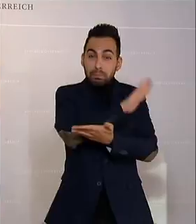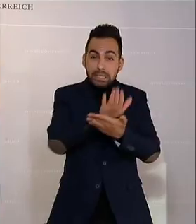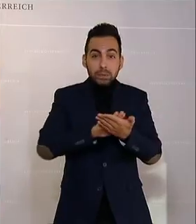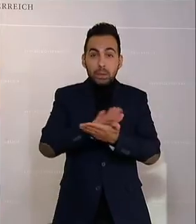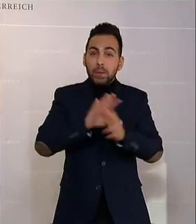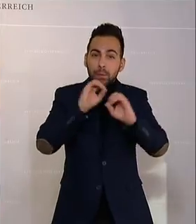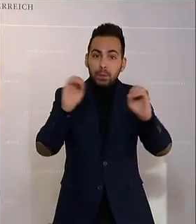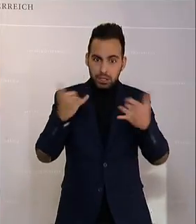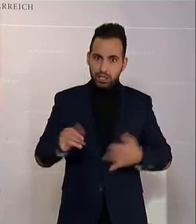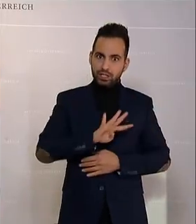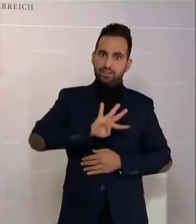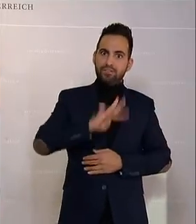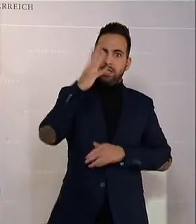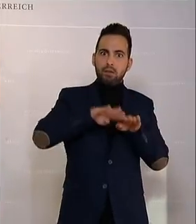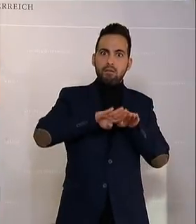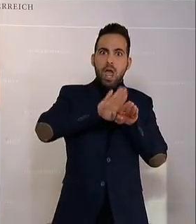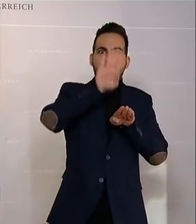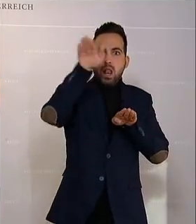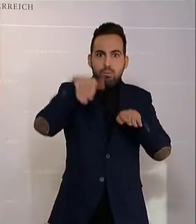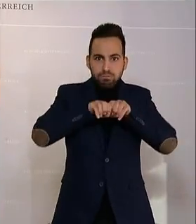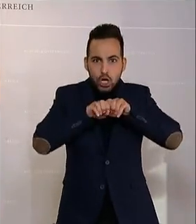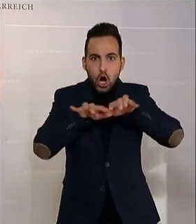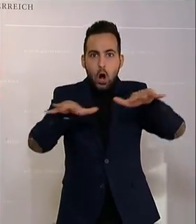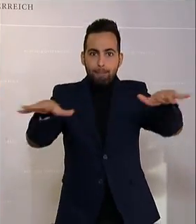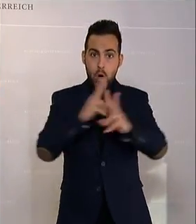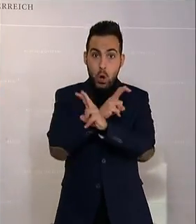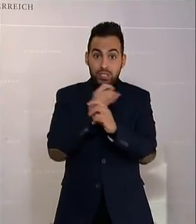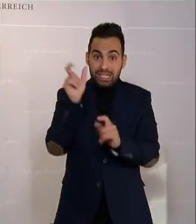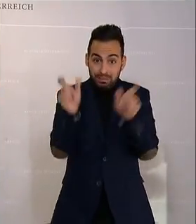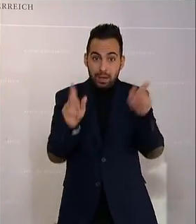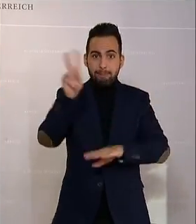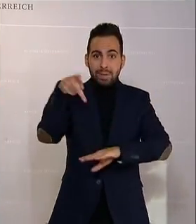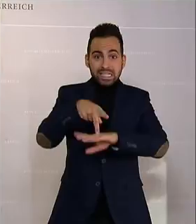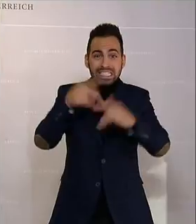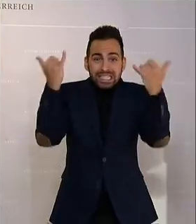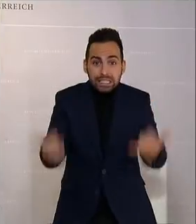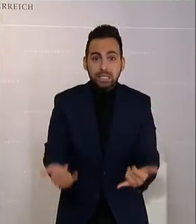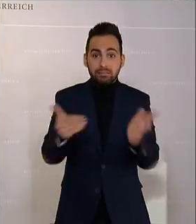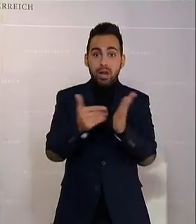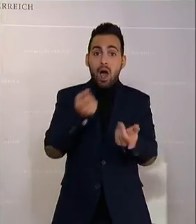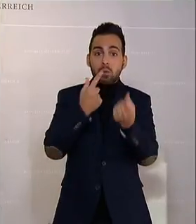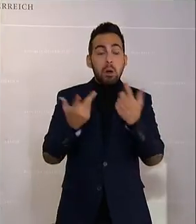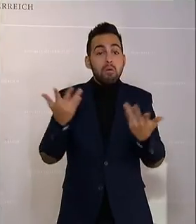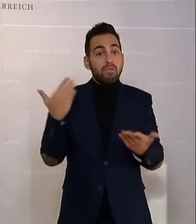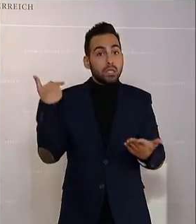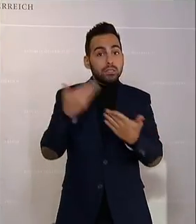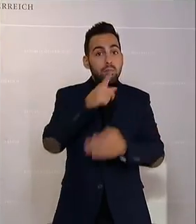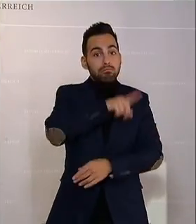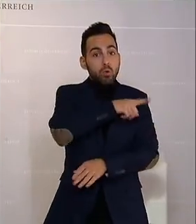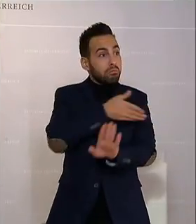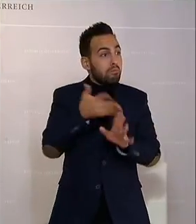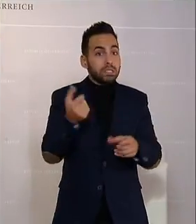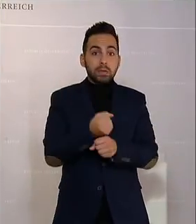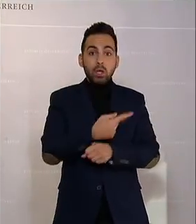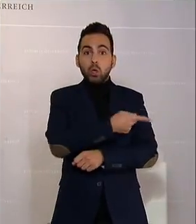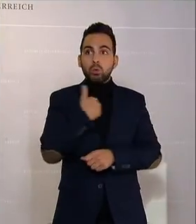in der vierten Welle. Jetzt bräuchten die Patienten in Österreich diese Präparate. Aber ich frage mich, was haben Sie in den letzten Monaten gemacht? Und sagen Sie